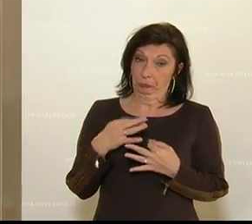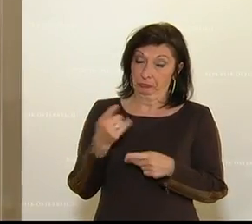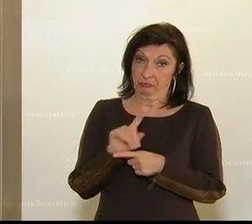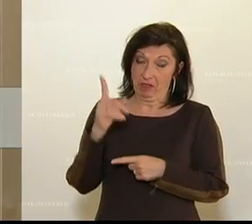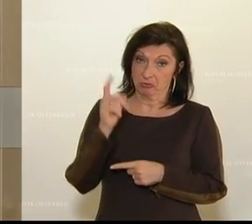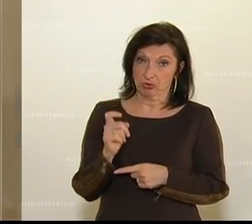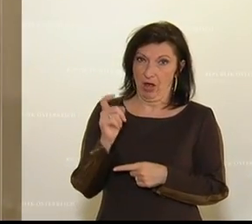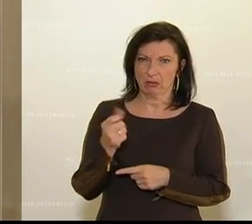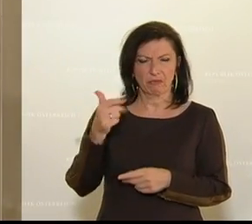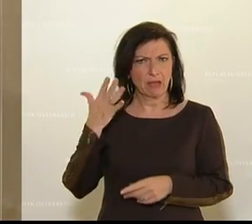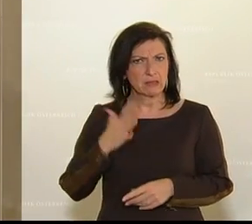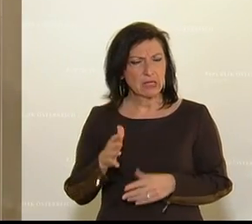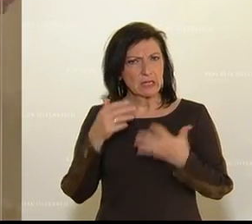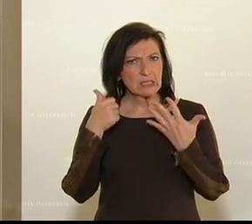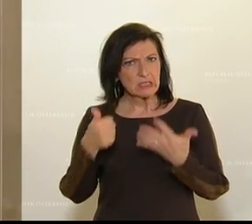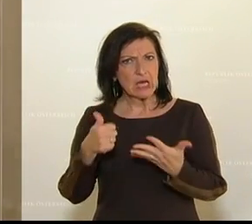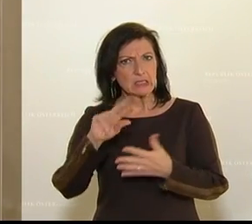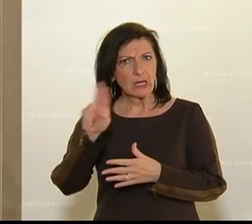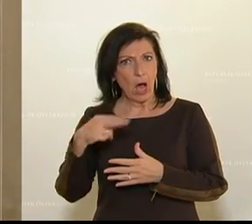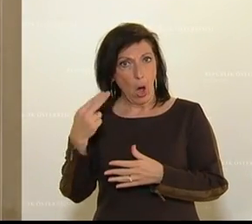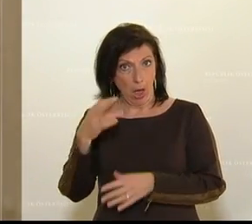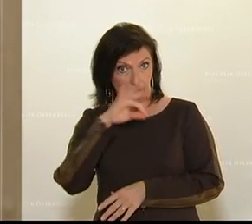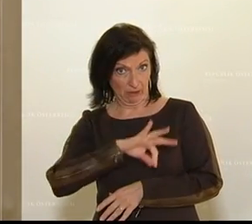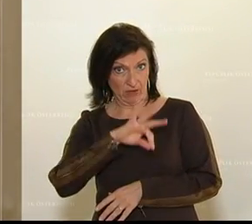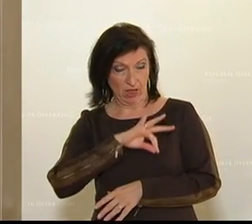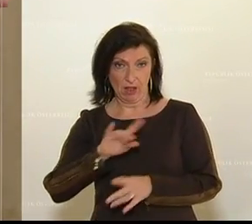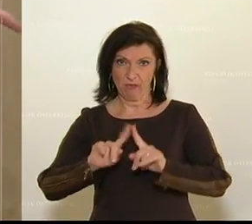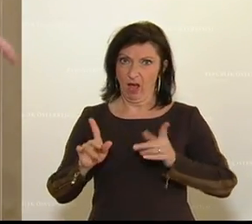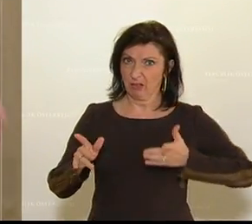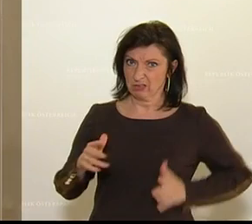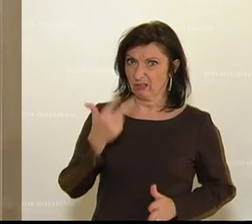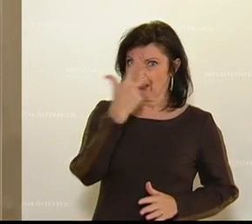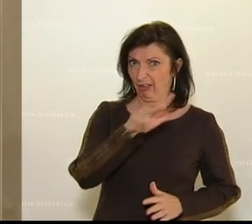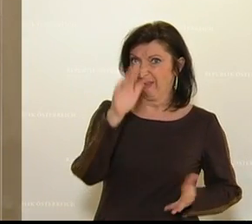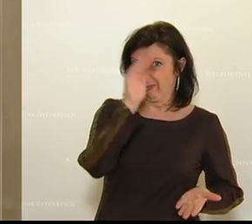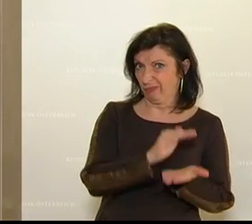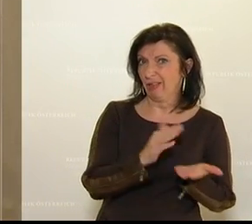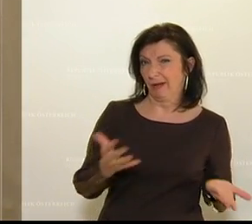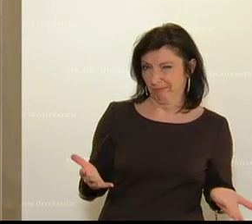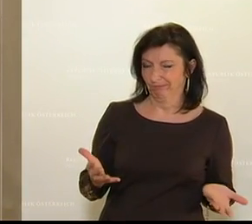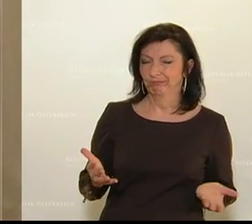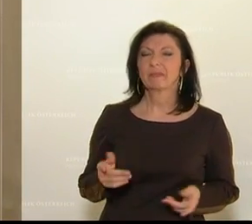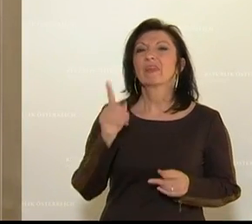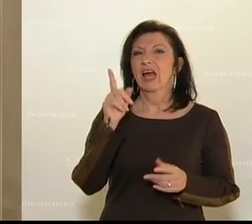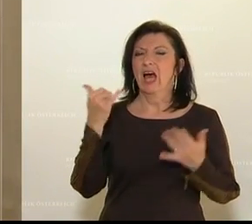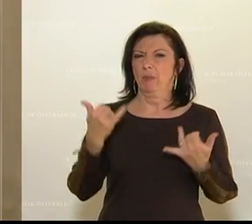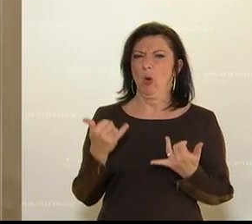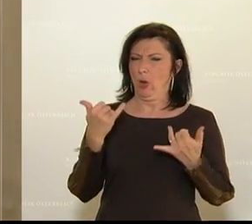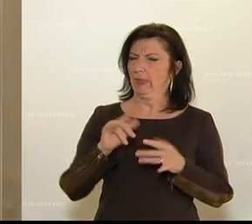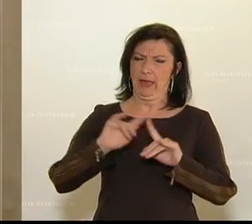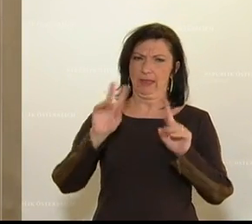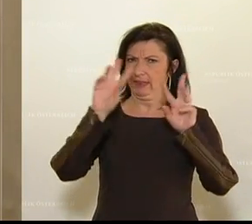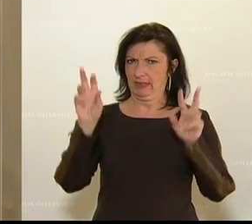ich auf der einen Seite 60 Euro gewinne, aber auf der anderen Seite 300 verliere. Über was ich heute sprechen will, ist der VKI.